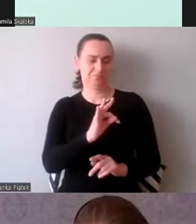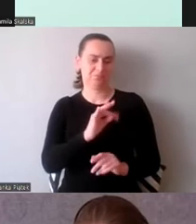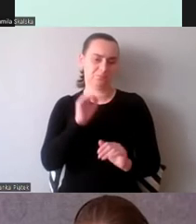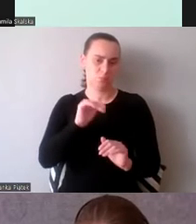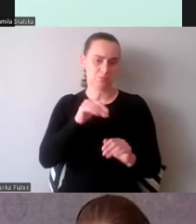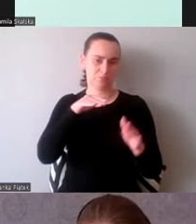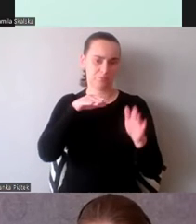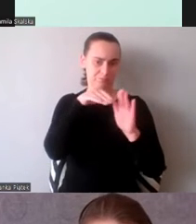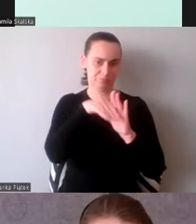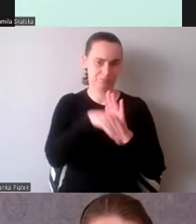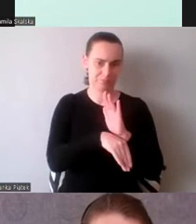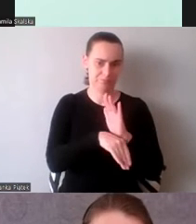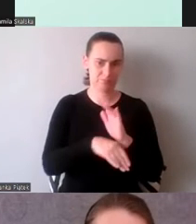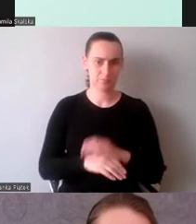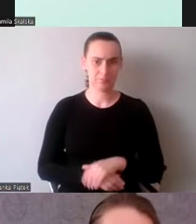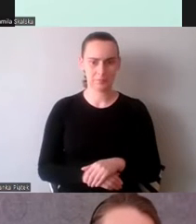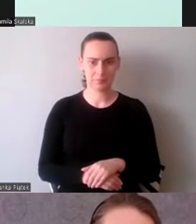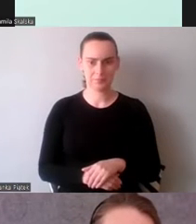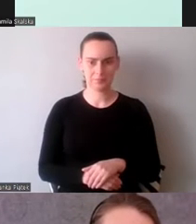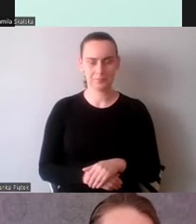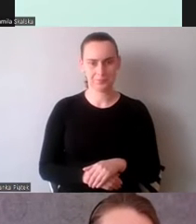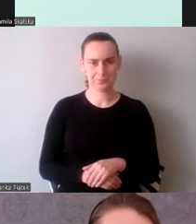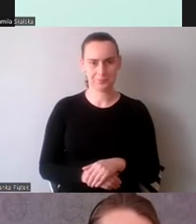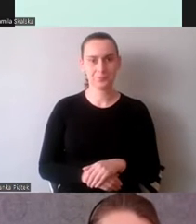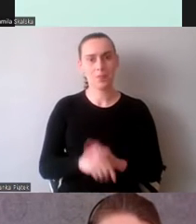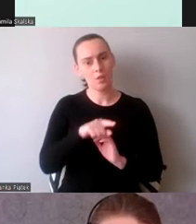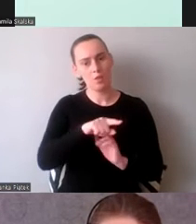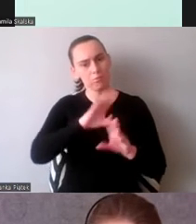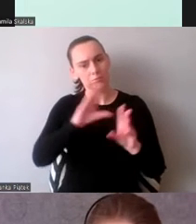A zatem to wszystko ma wpływ na proces tłumaczenia.